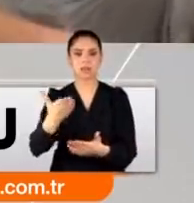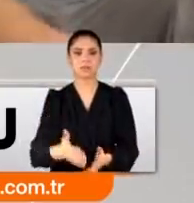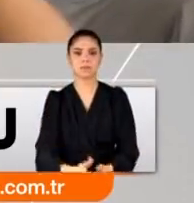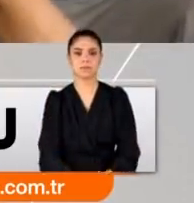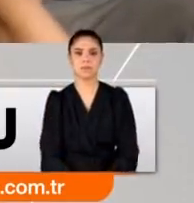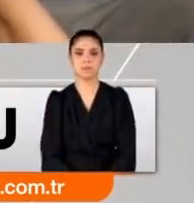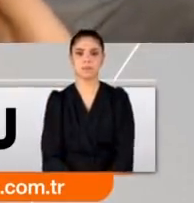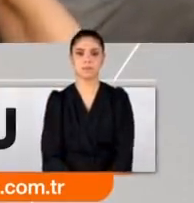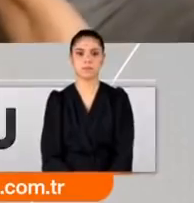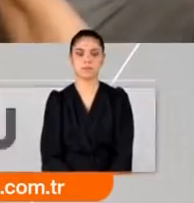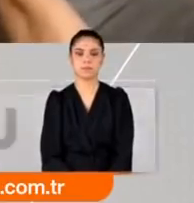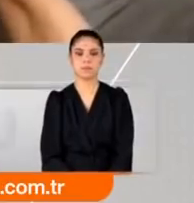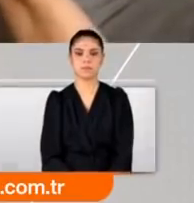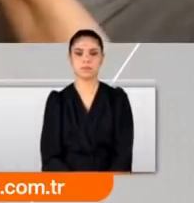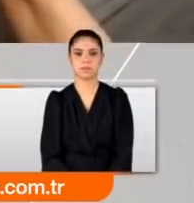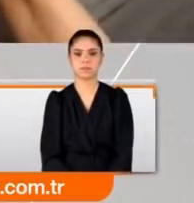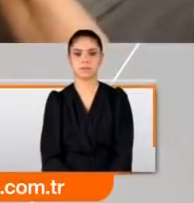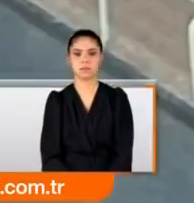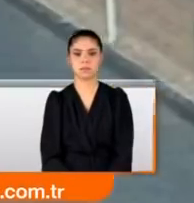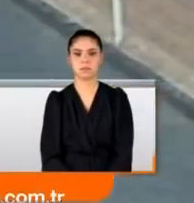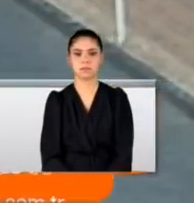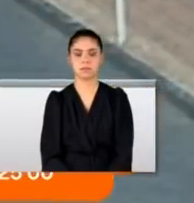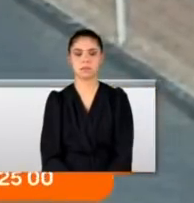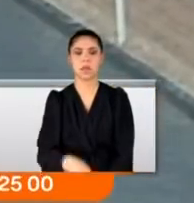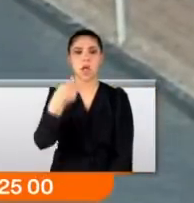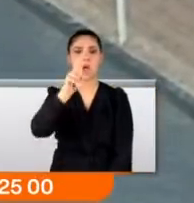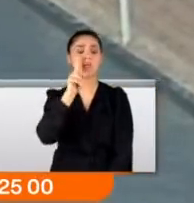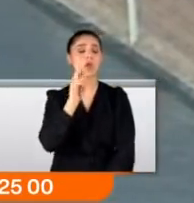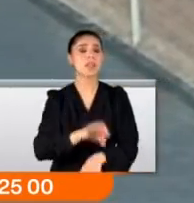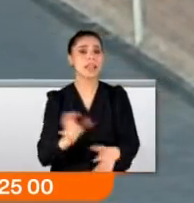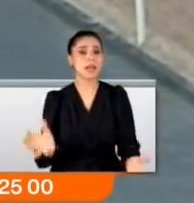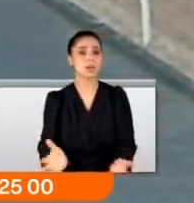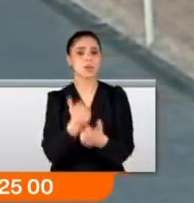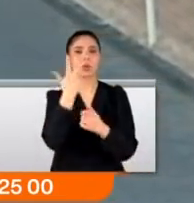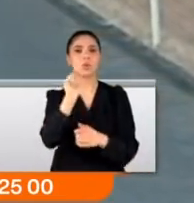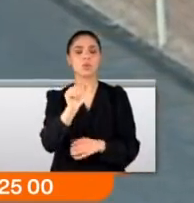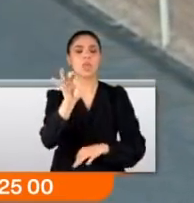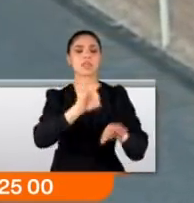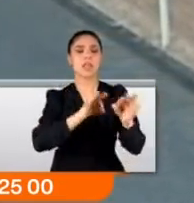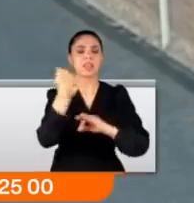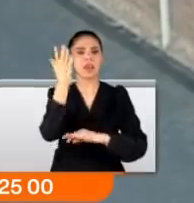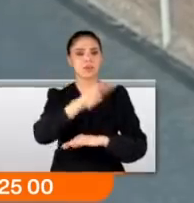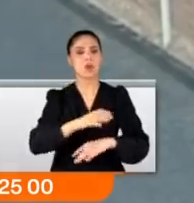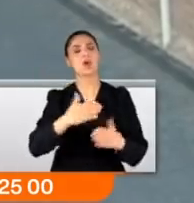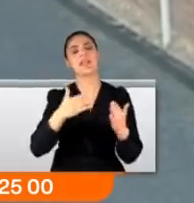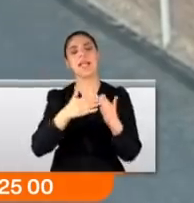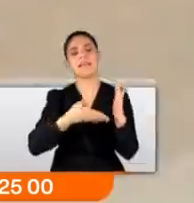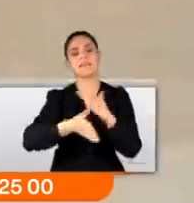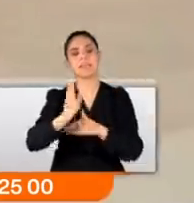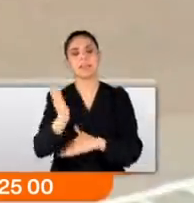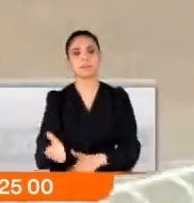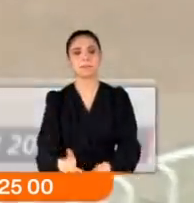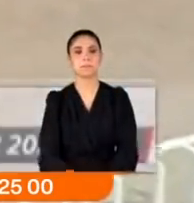nefes aldı. Tekrar hayata dönüyor. Allah sevdiklerine başladı. Ölümden dönen jokey 3 günlük tedavinin ardından taburcu edildi.